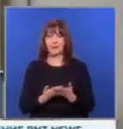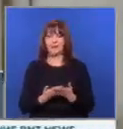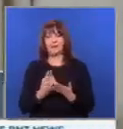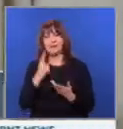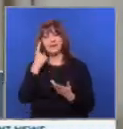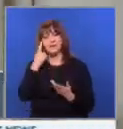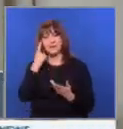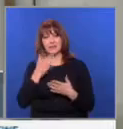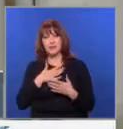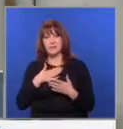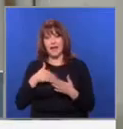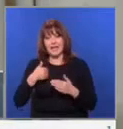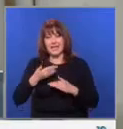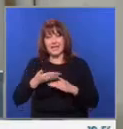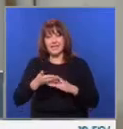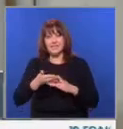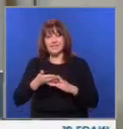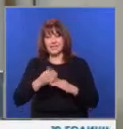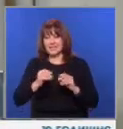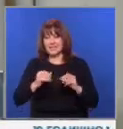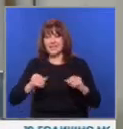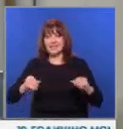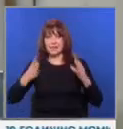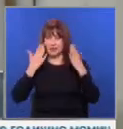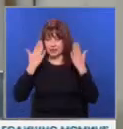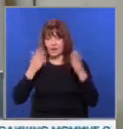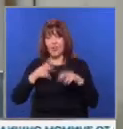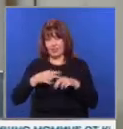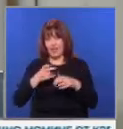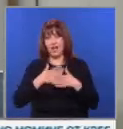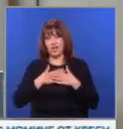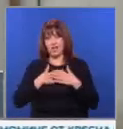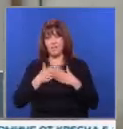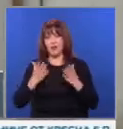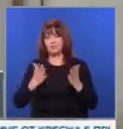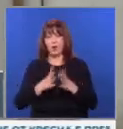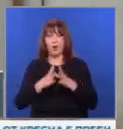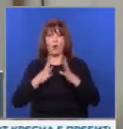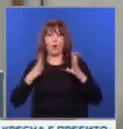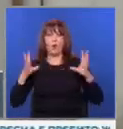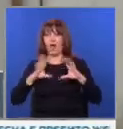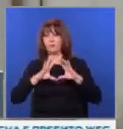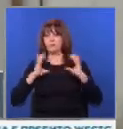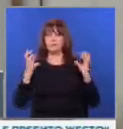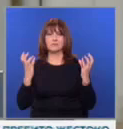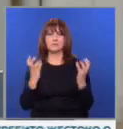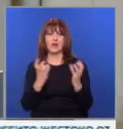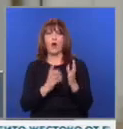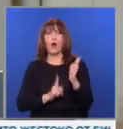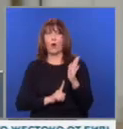Смятам ли, че има извънземен живот? Да, мисля, че има. При толкова голям космос, който дори не може да си представим.